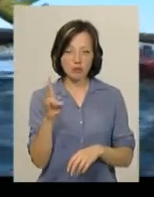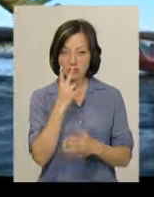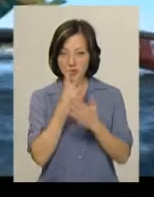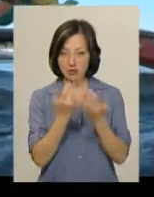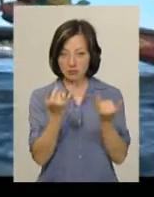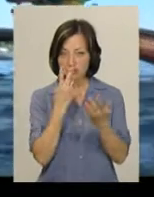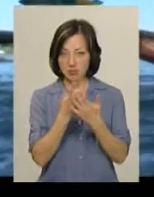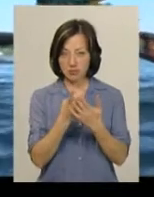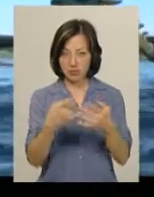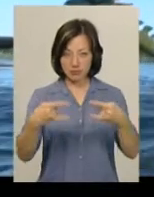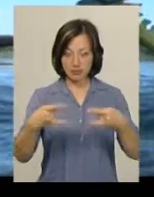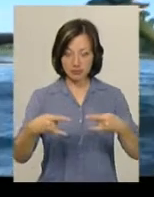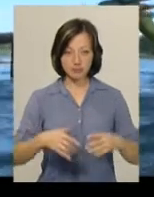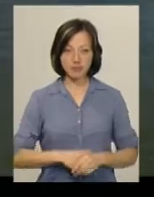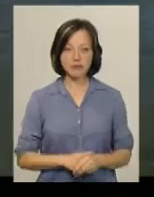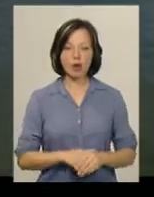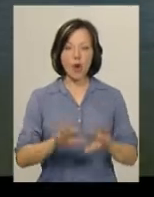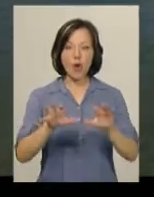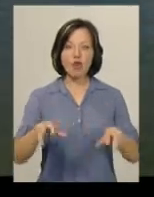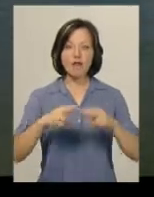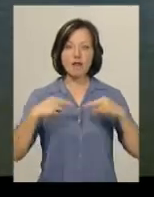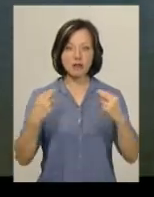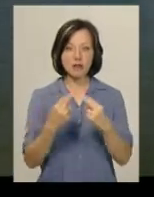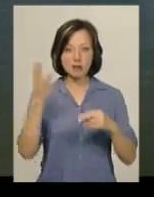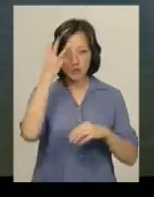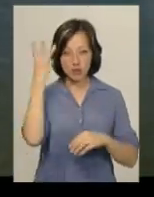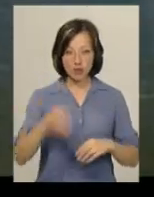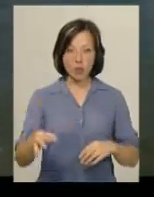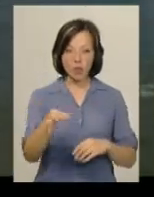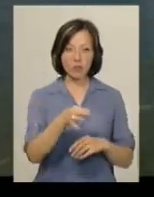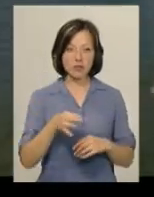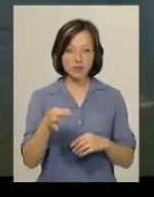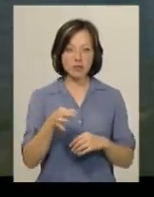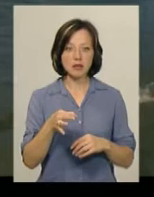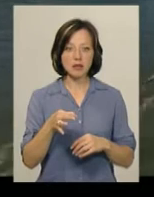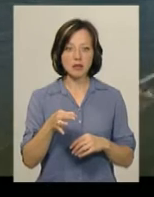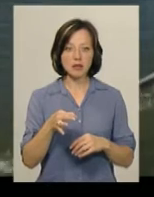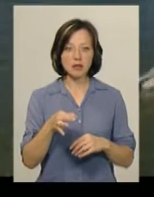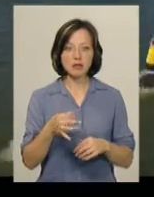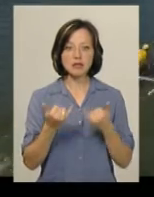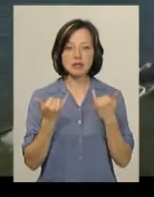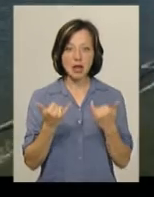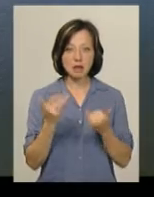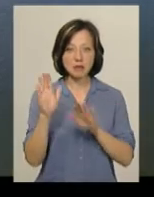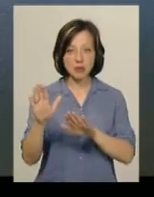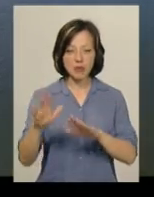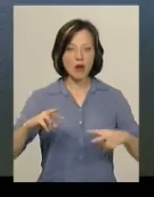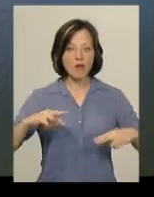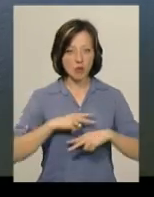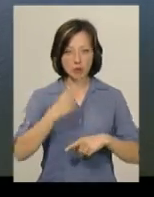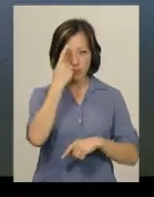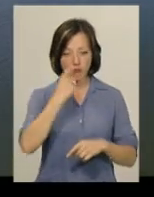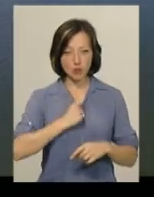зможете зараз побачити на екрані. Волова Федерації Каноя Хмельницької області Віктор Флерчук, який зараз перебуває в Угорщині,